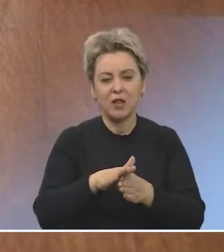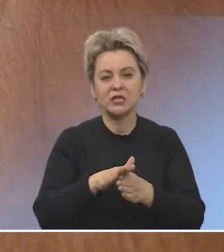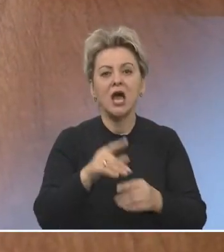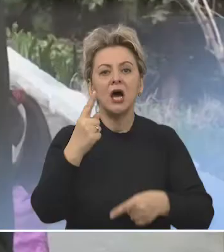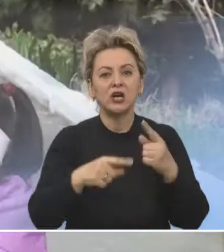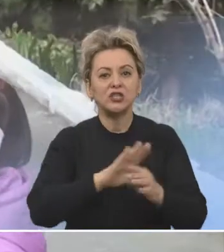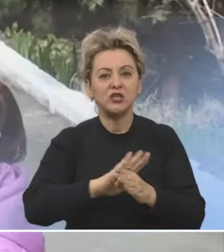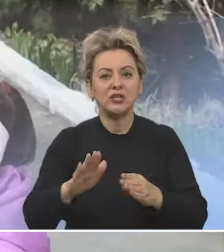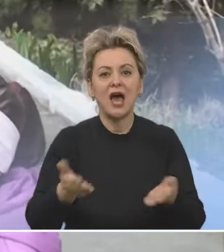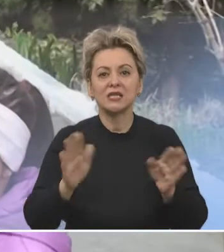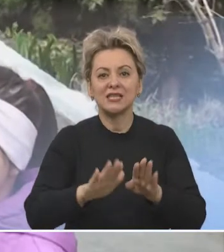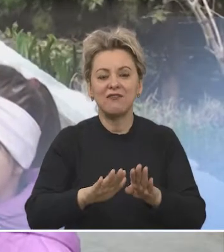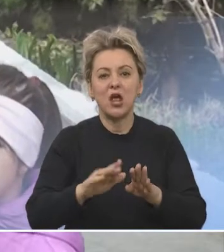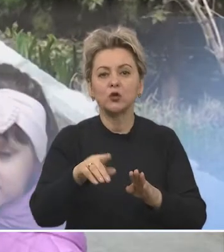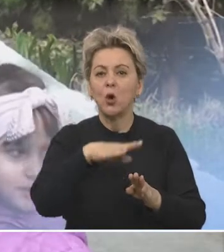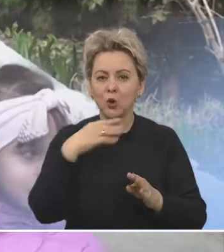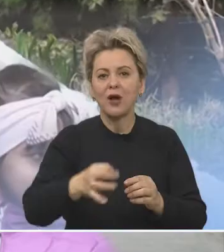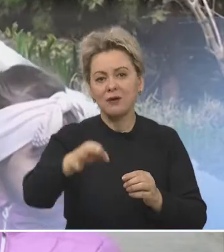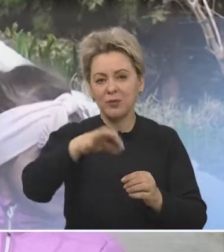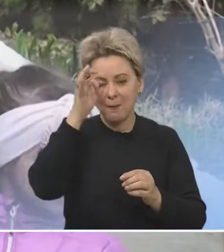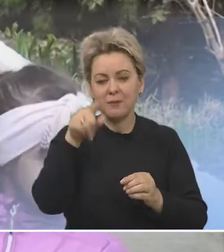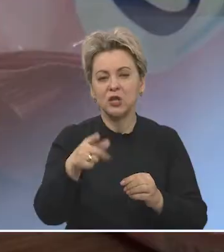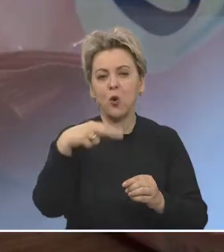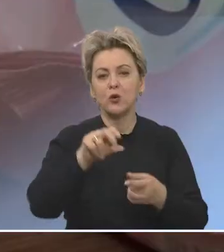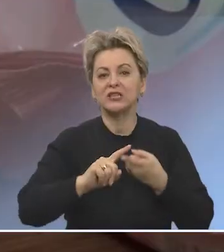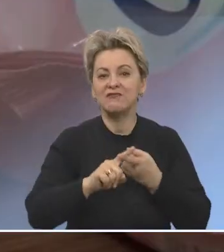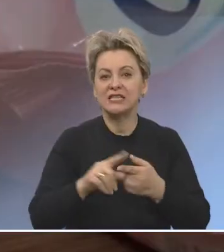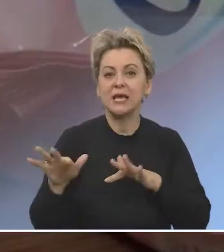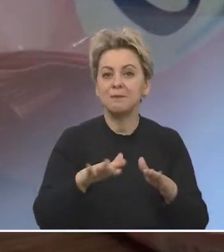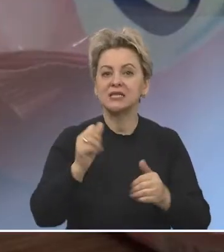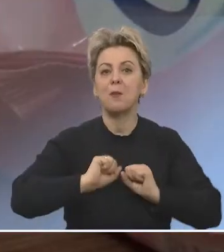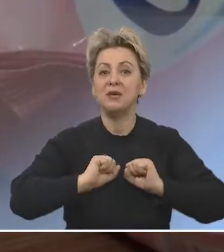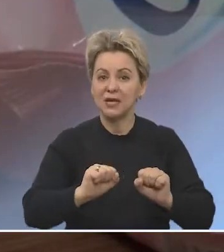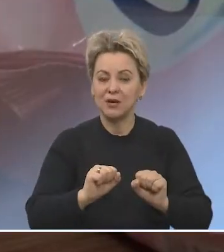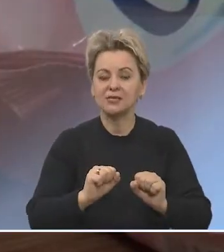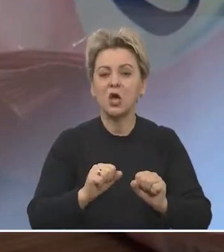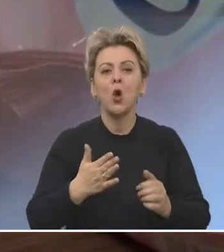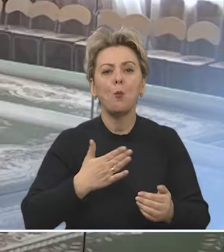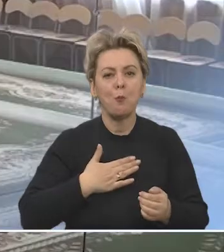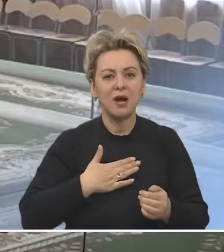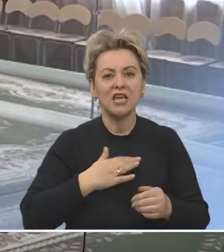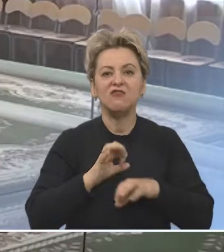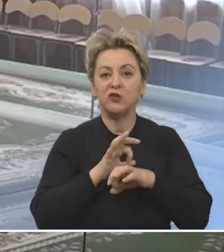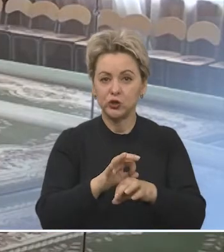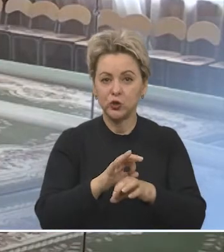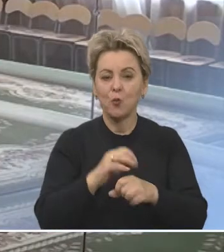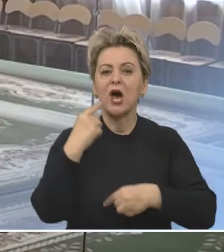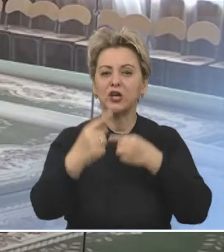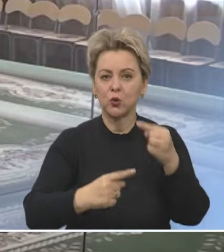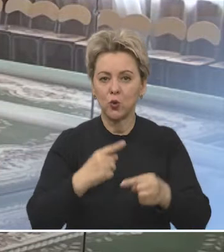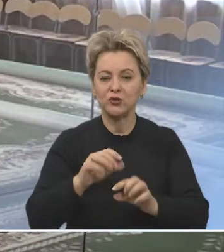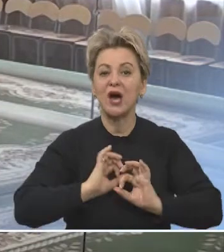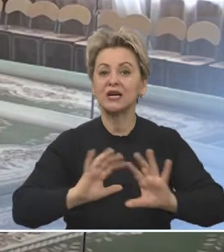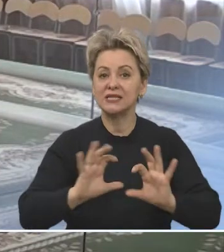выполняются. Родители не оставляют покой. Неоднократно напоминает о коронавирусе и мерах безопасности. Мы ведем